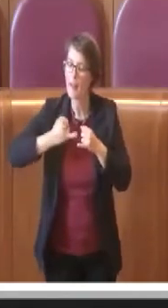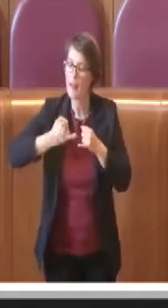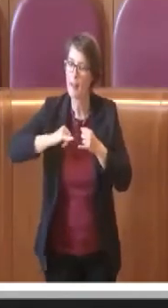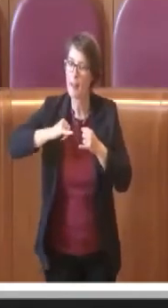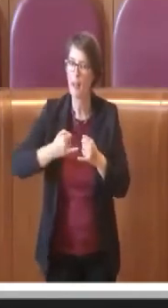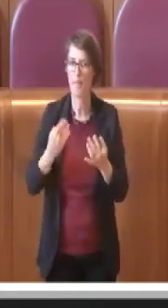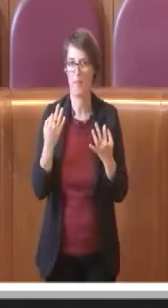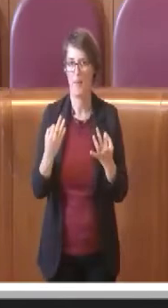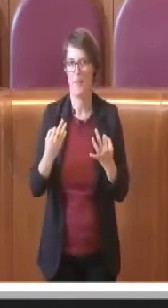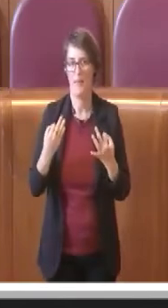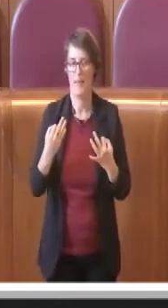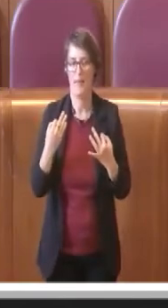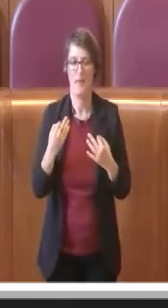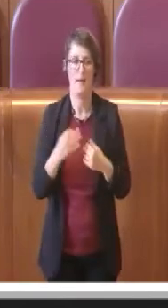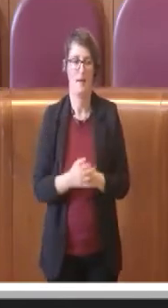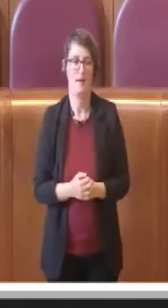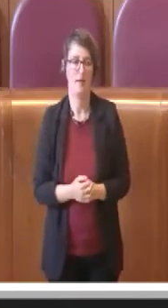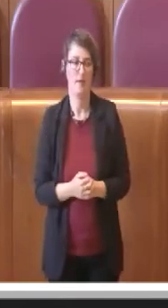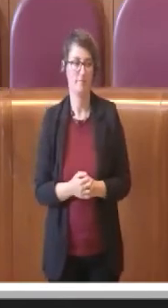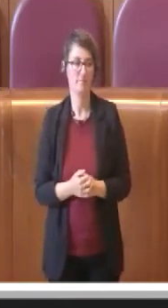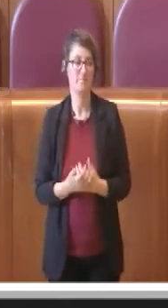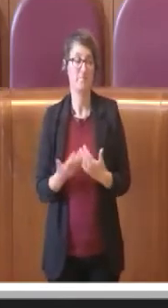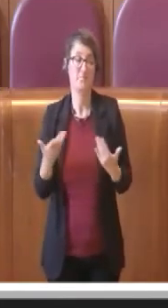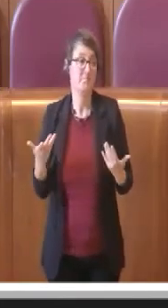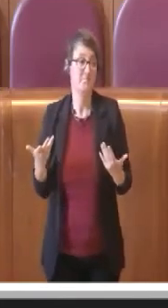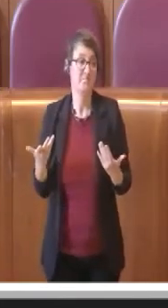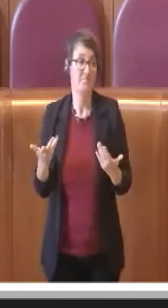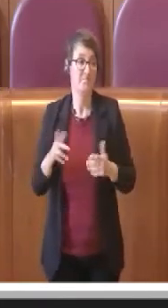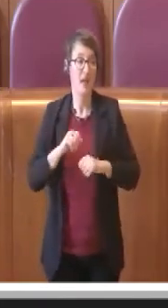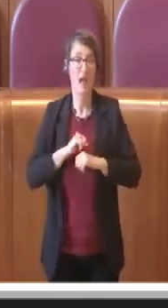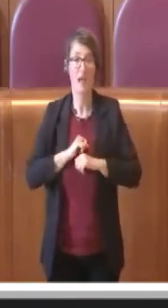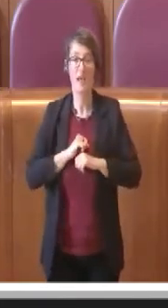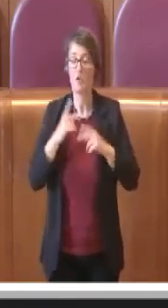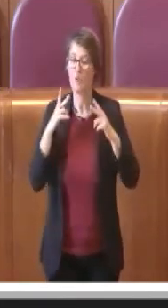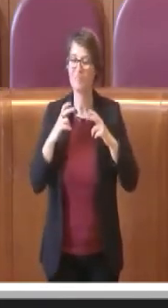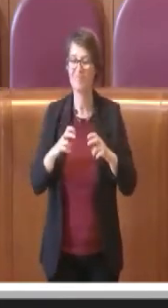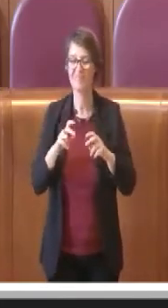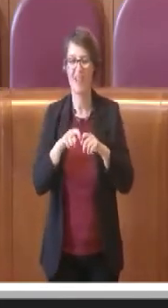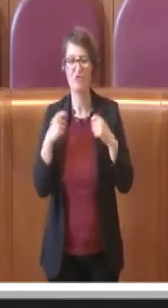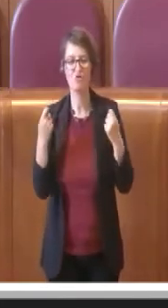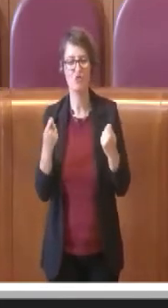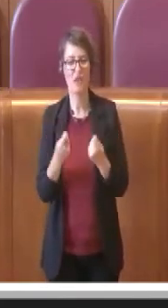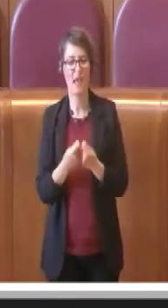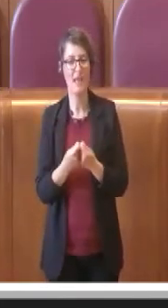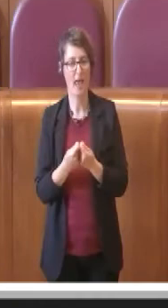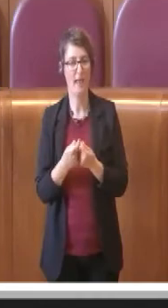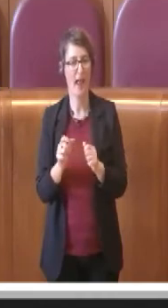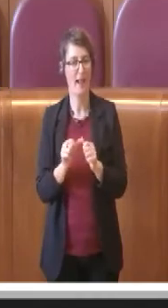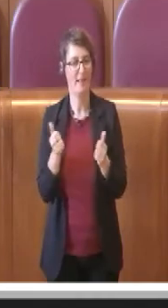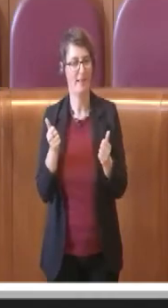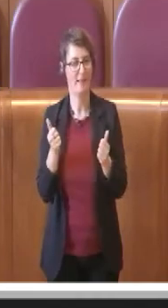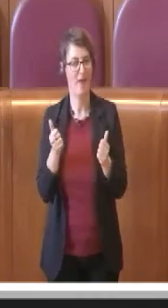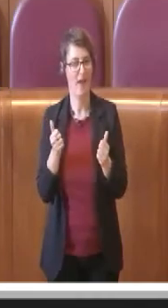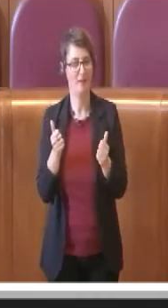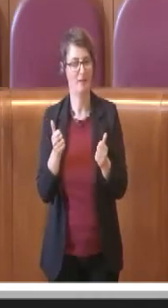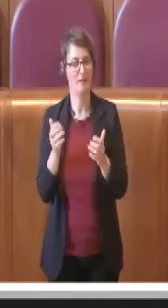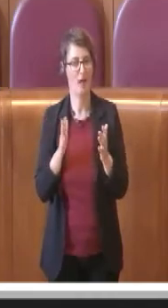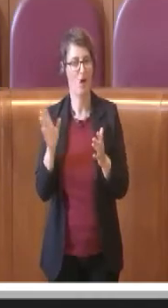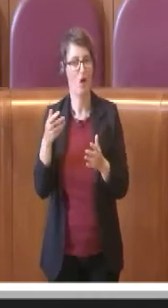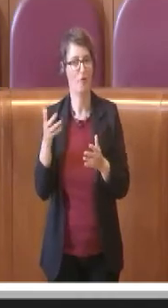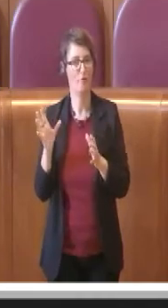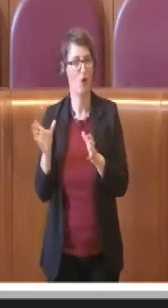ritengo che comunque l'analisi generale è ben diversa di quella che stanno facendo le opposizioni. Grazie Presidente.